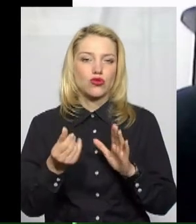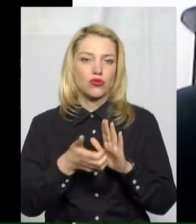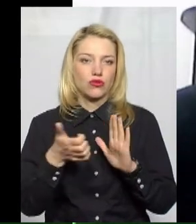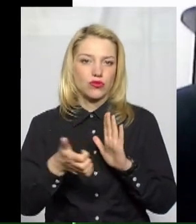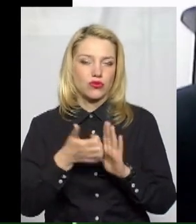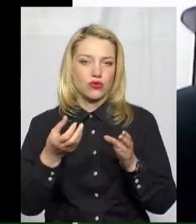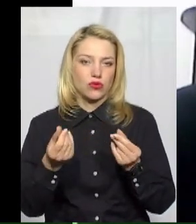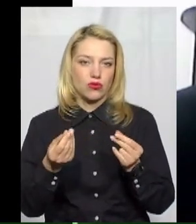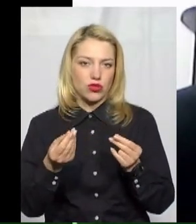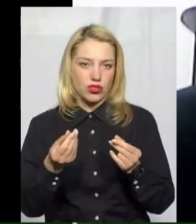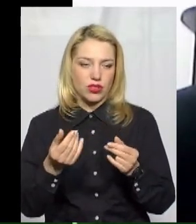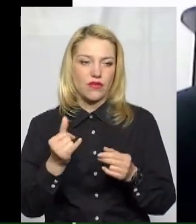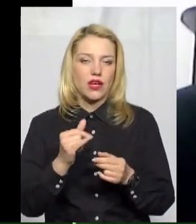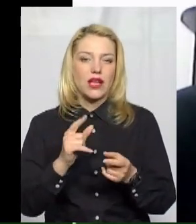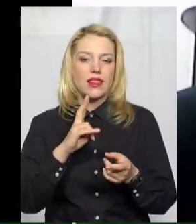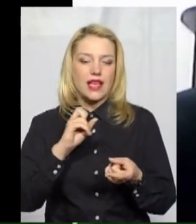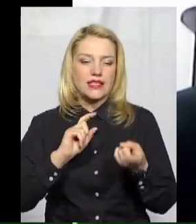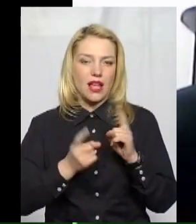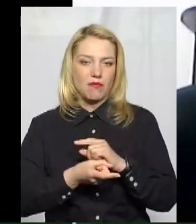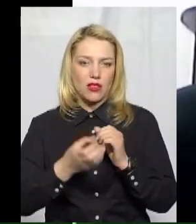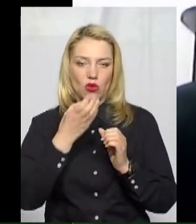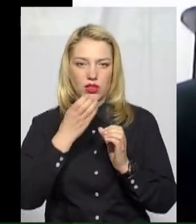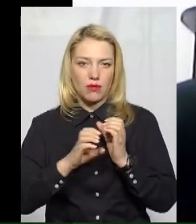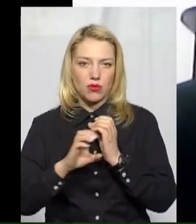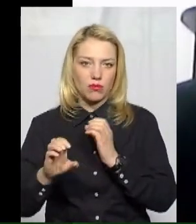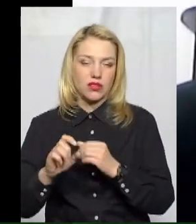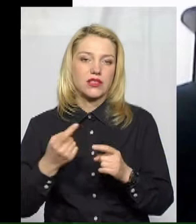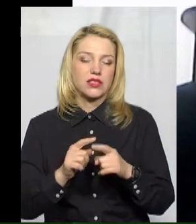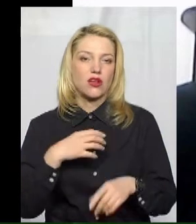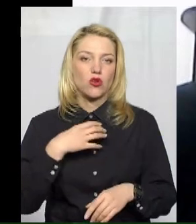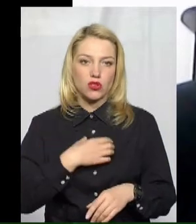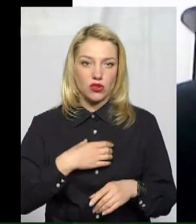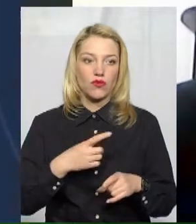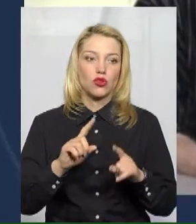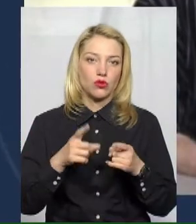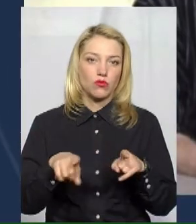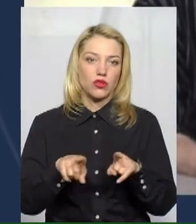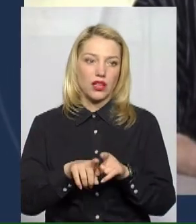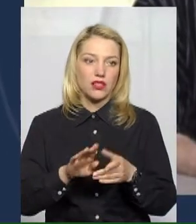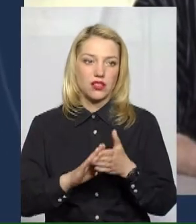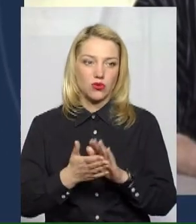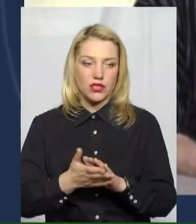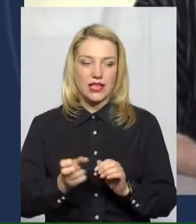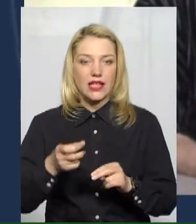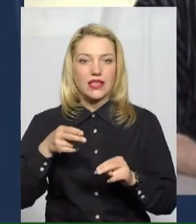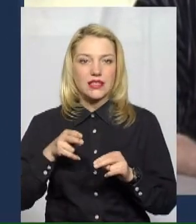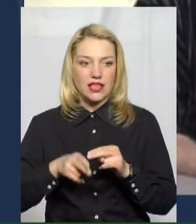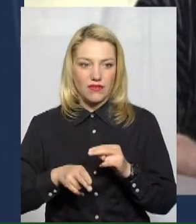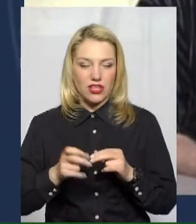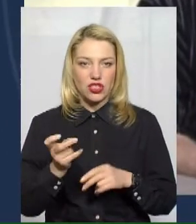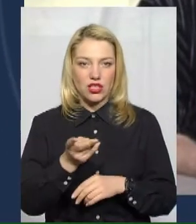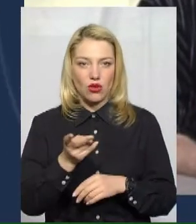на заміну тепломереж, перш за все. Це основне і тому така ситуація. На завершення до обох.